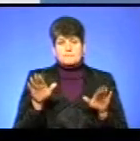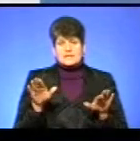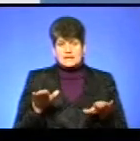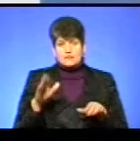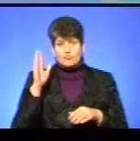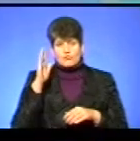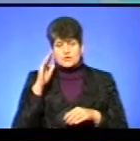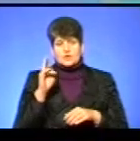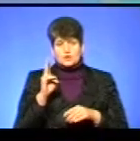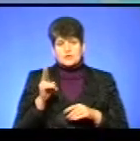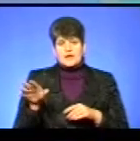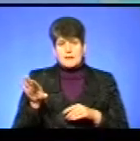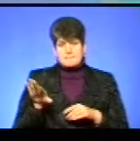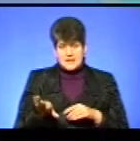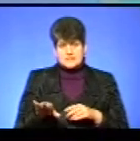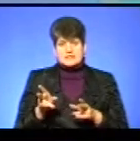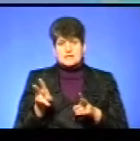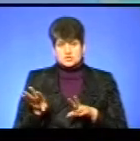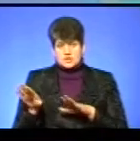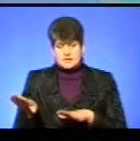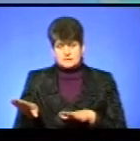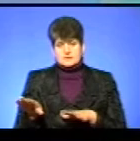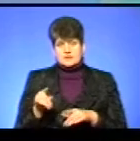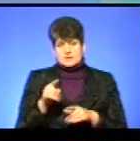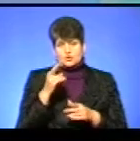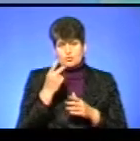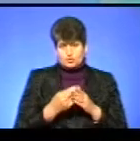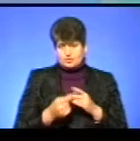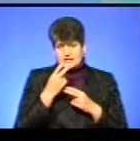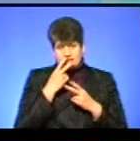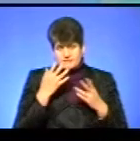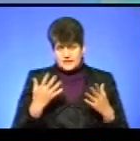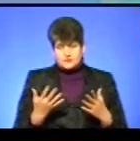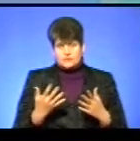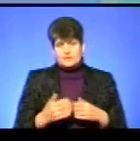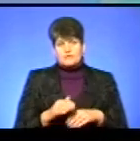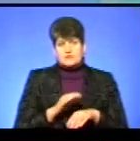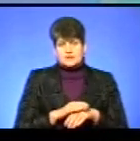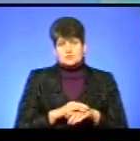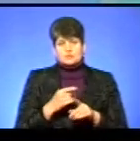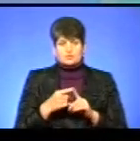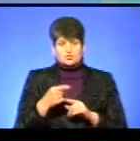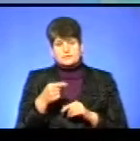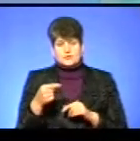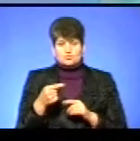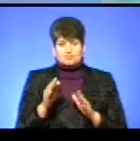часом ті, що на березі, залишаються на березі, а в воді потонули, їх вже не видно. Фактично воно буде плюс-мінус,